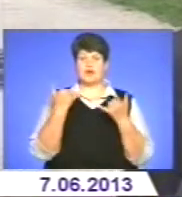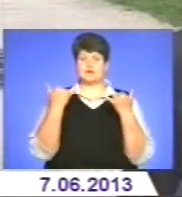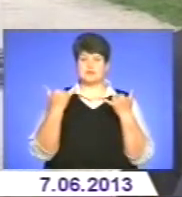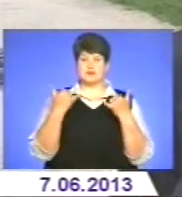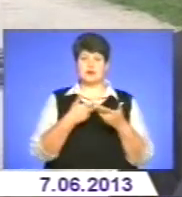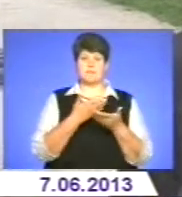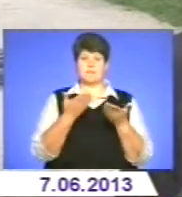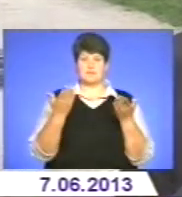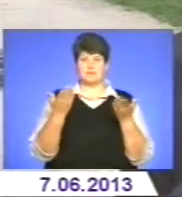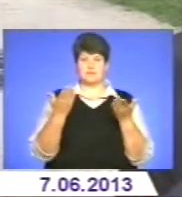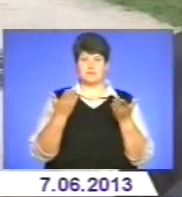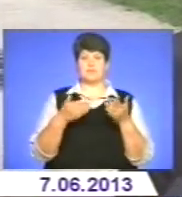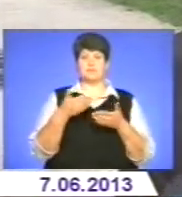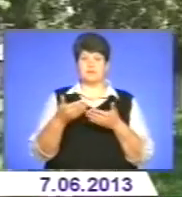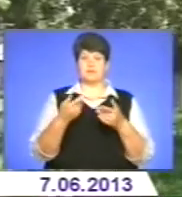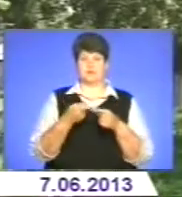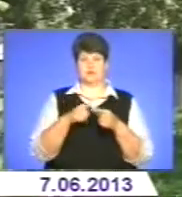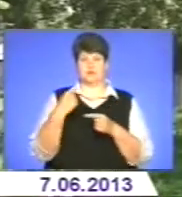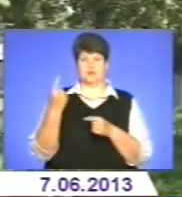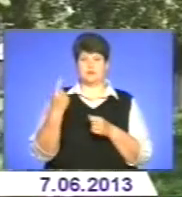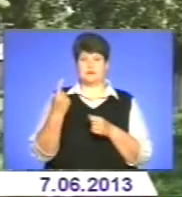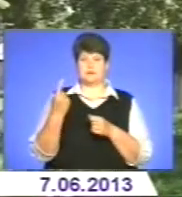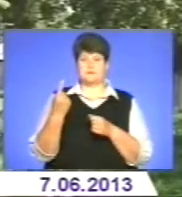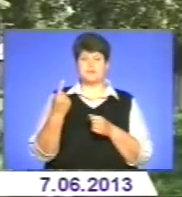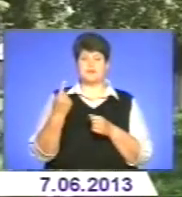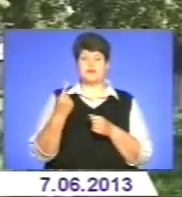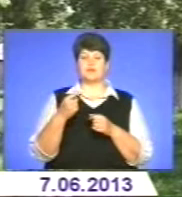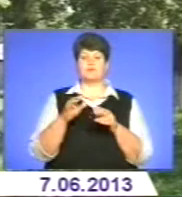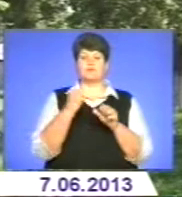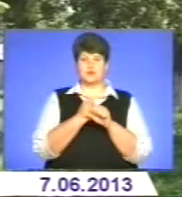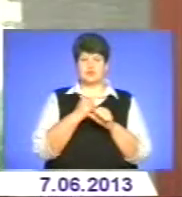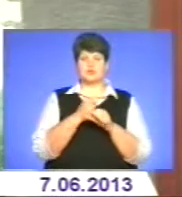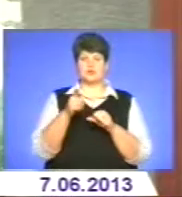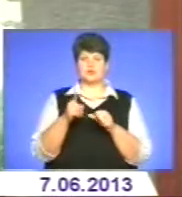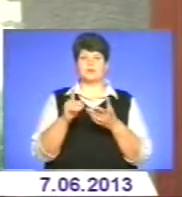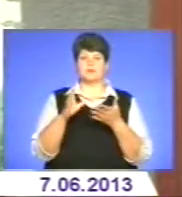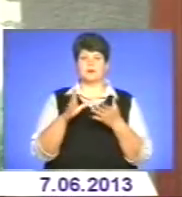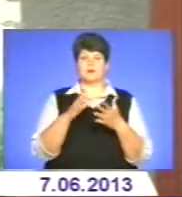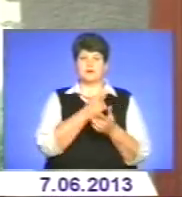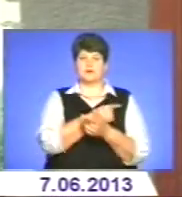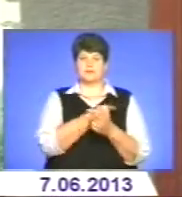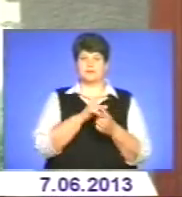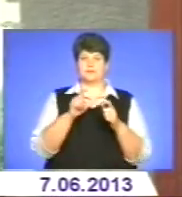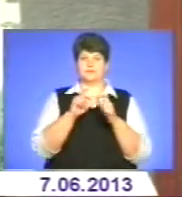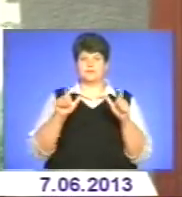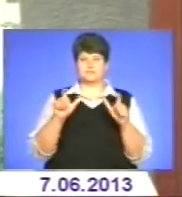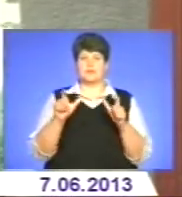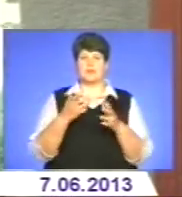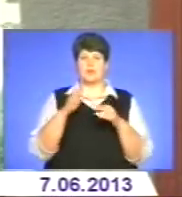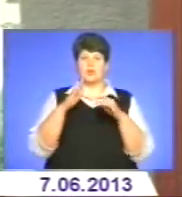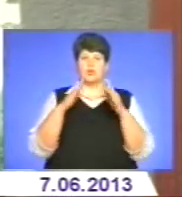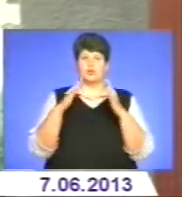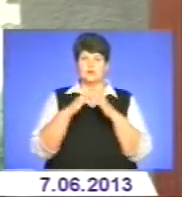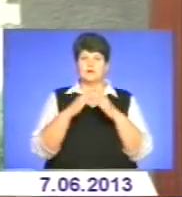певно вступаємо по цій області. Функціонує у селі амбулаторія загальної практики сімейної медицини. Будівля потребує